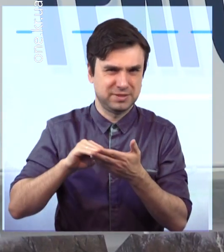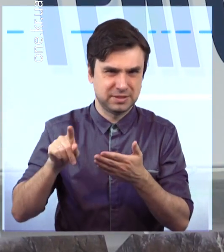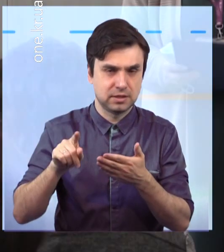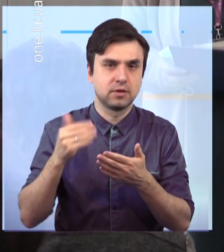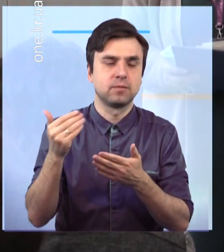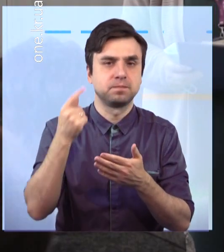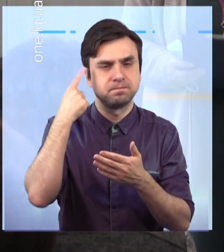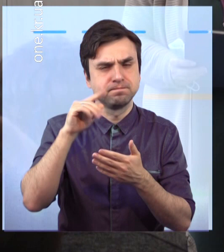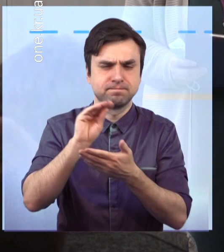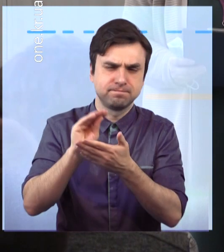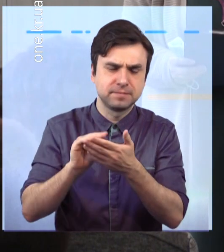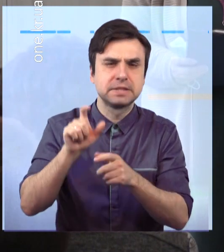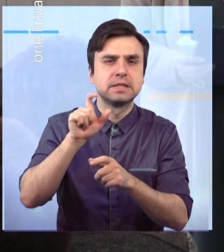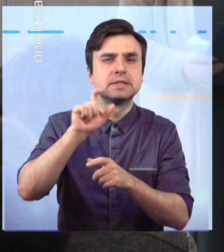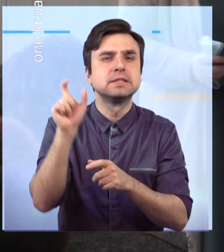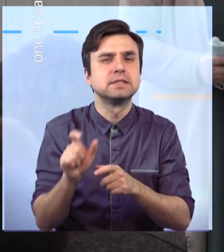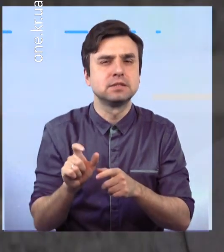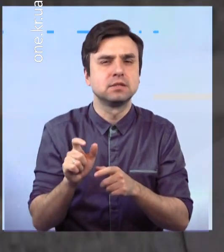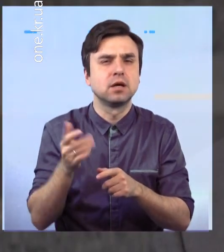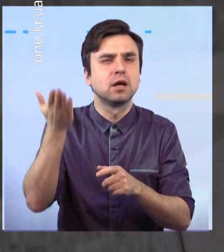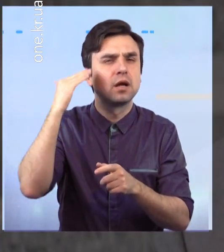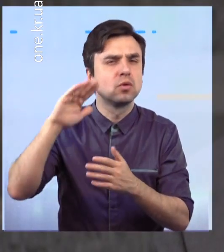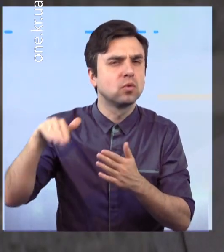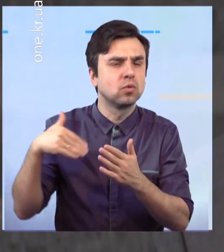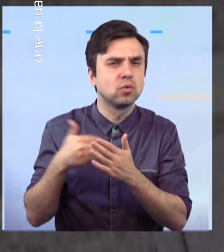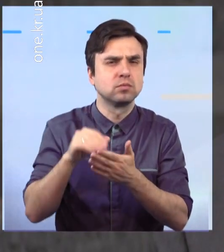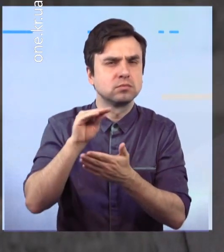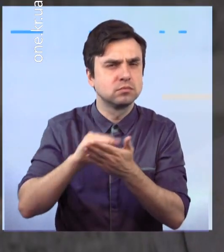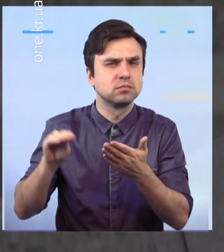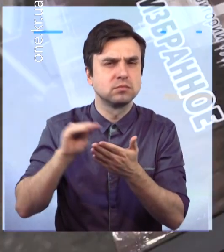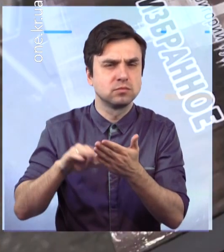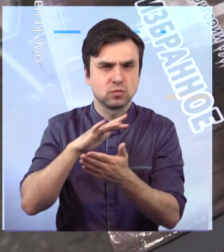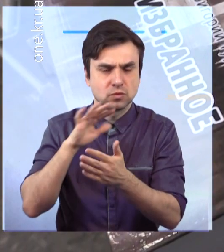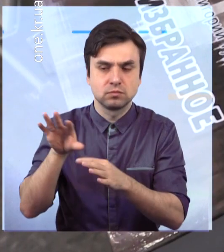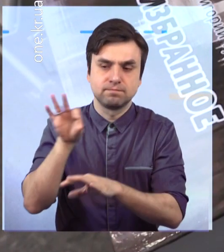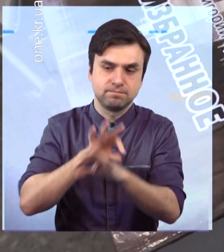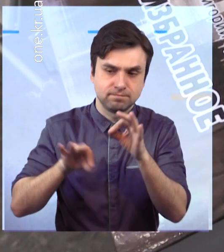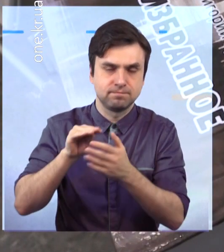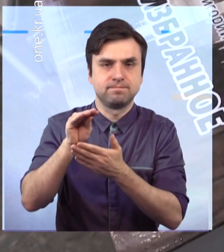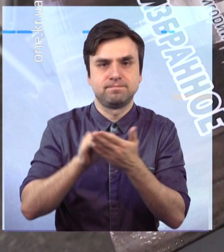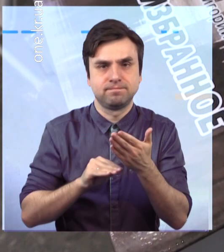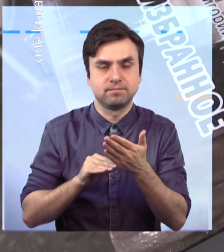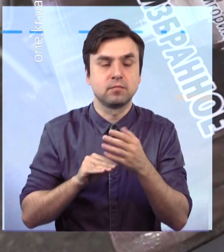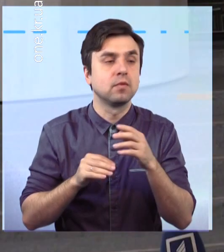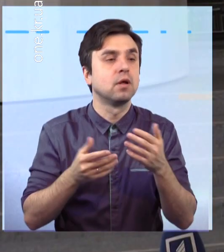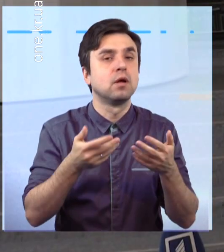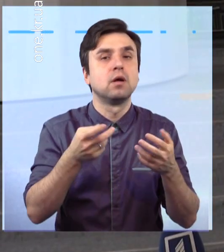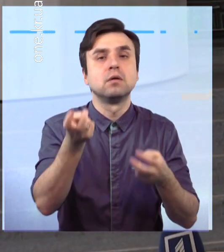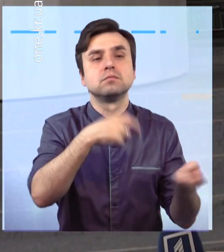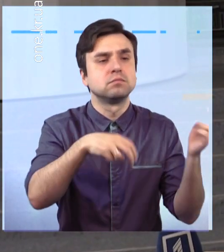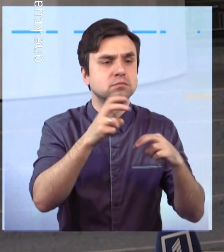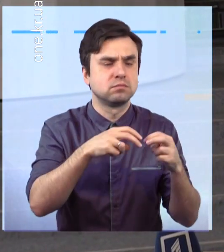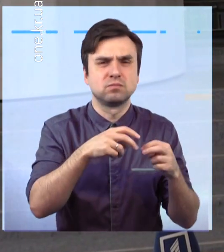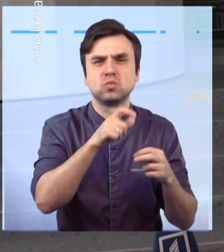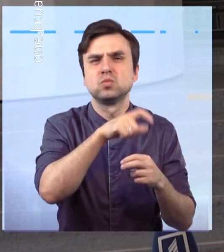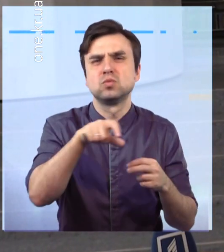представники міських бібліотек для дорослих, яким автор подарував по одному примірнику нової книги. 70-річний письменник,